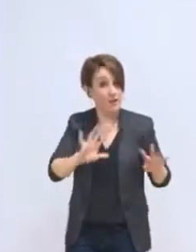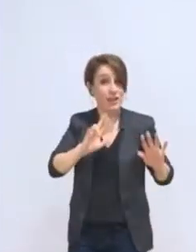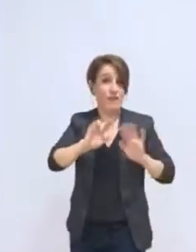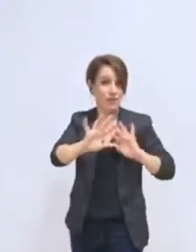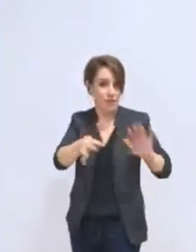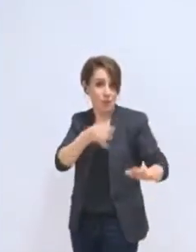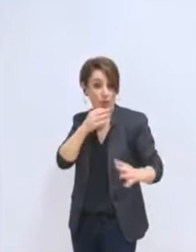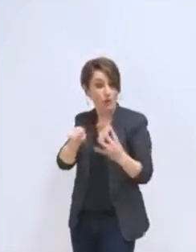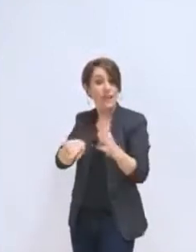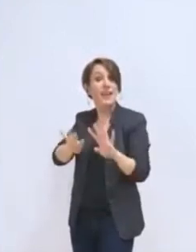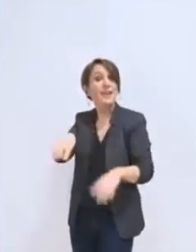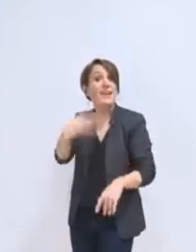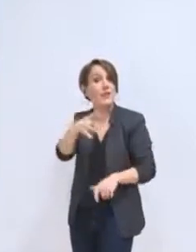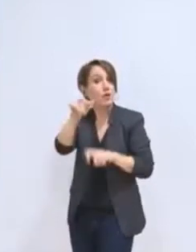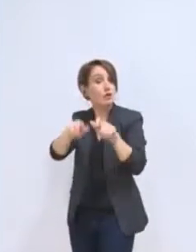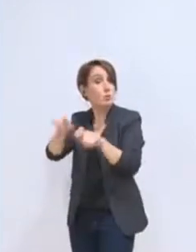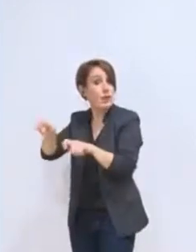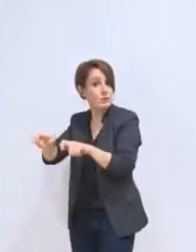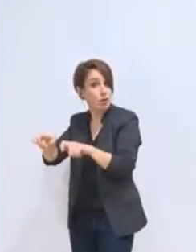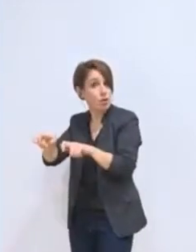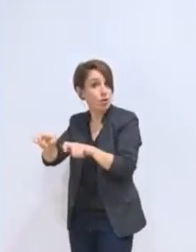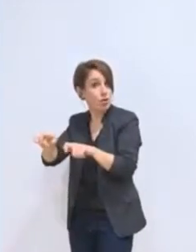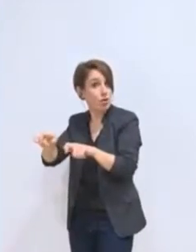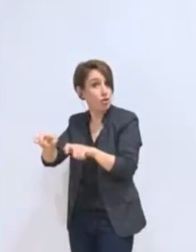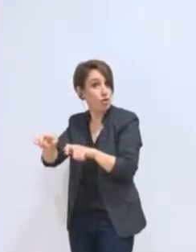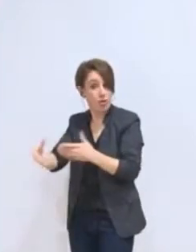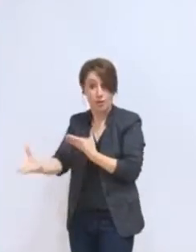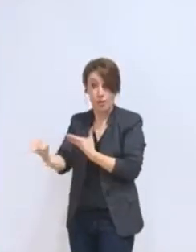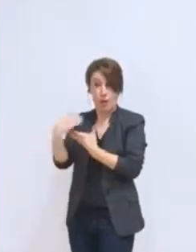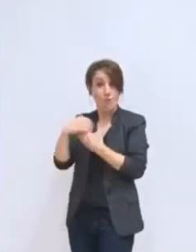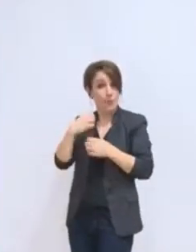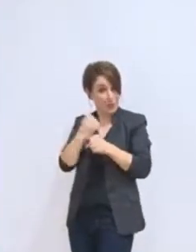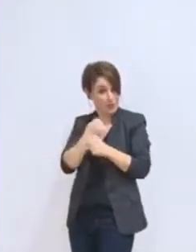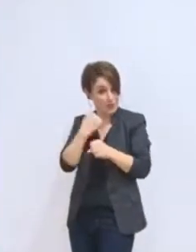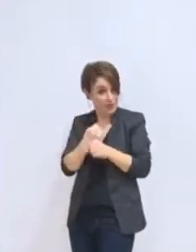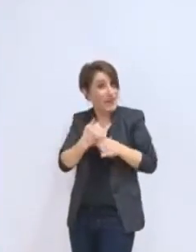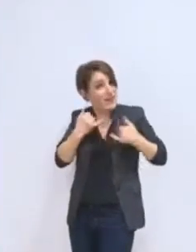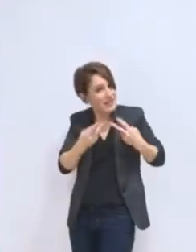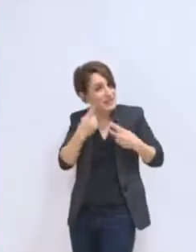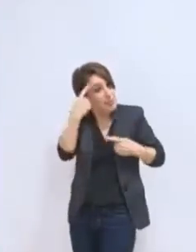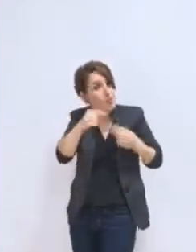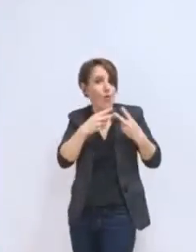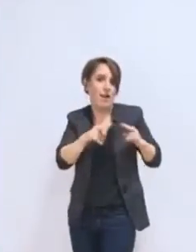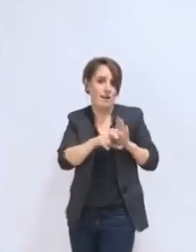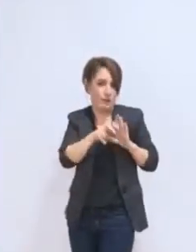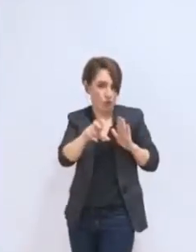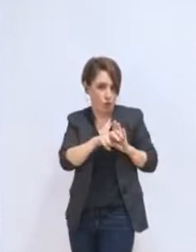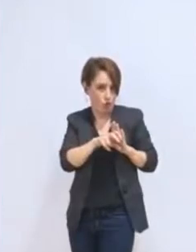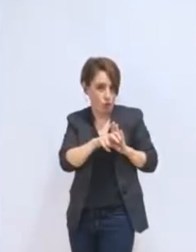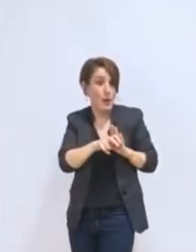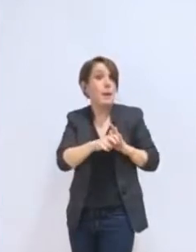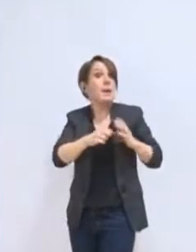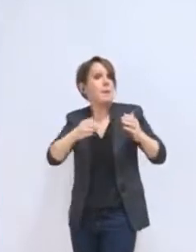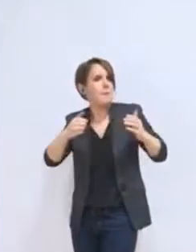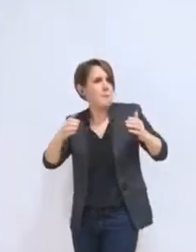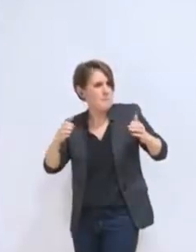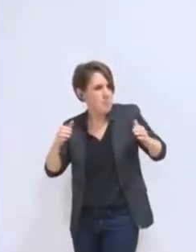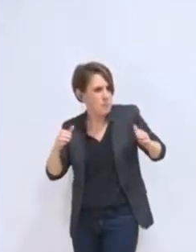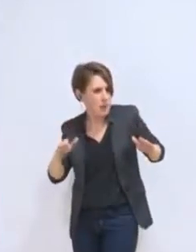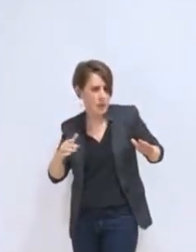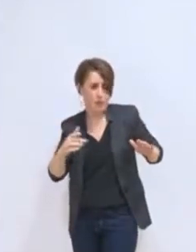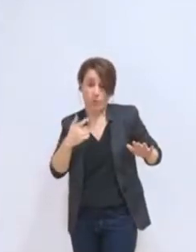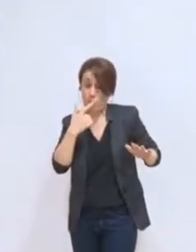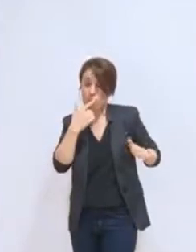ses 14 postes, mais fait payer intégralement, si j'ai bien compris, parce que je vous avoue franchement